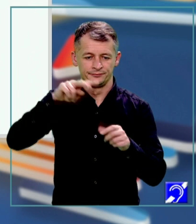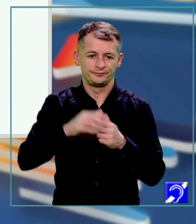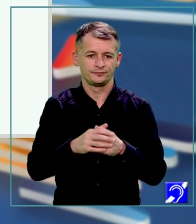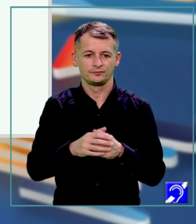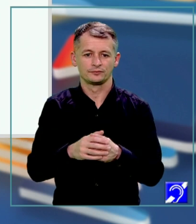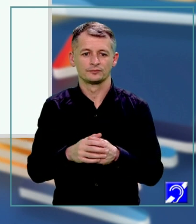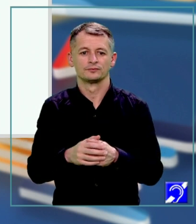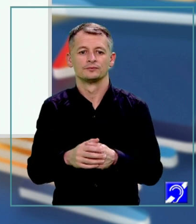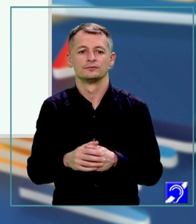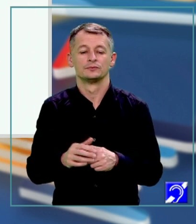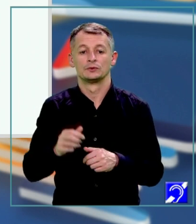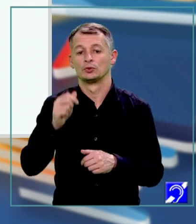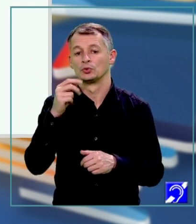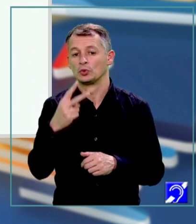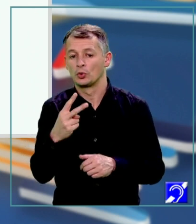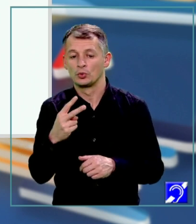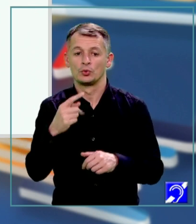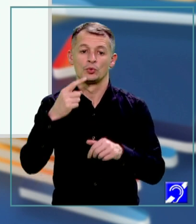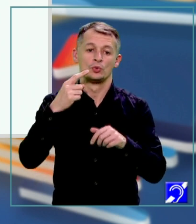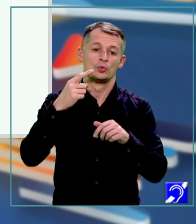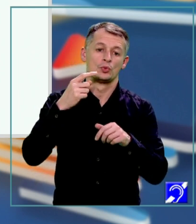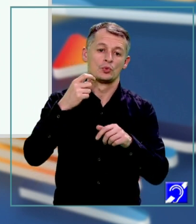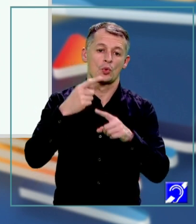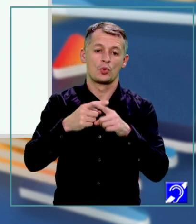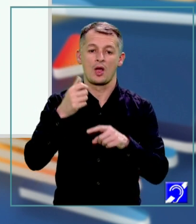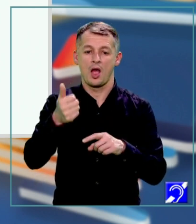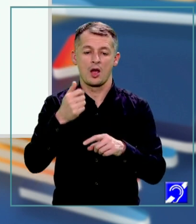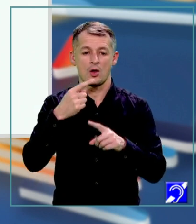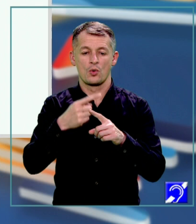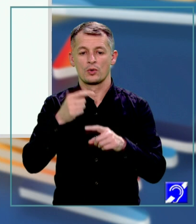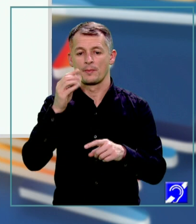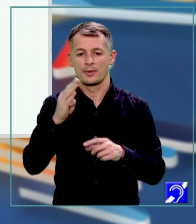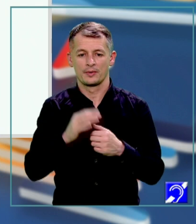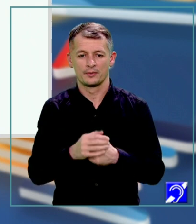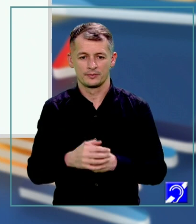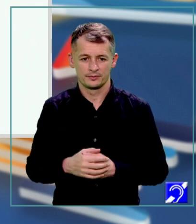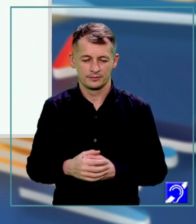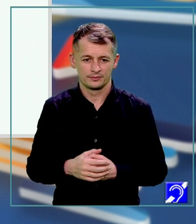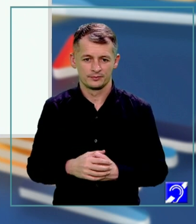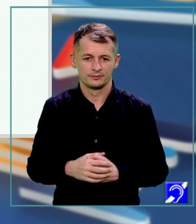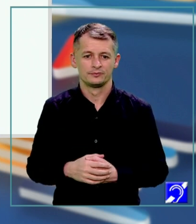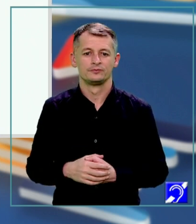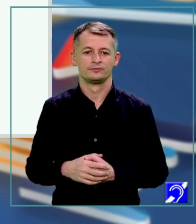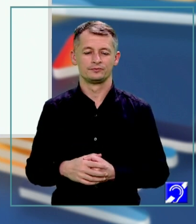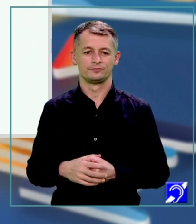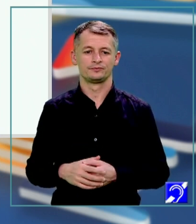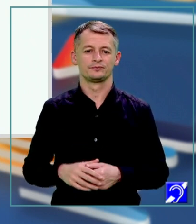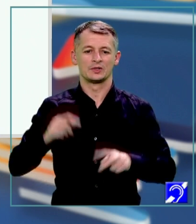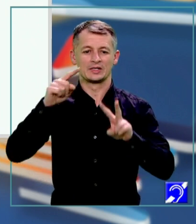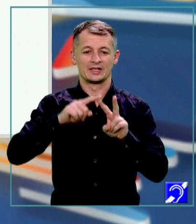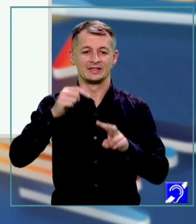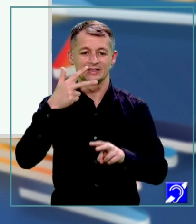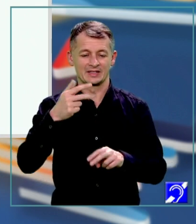ori A ori B, adică 2 ori radical din 3 minus radical din 5